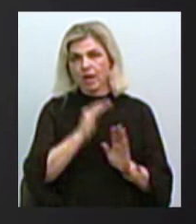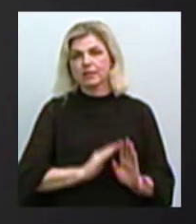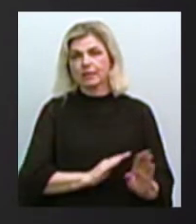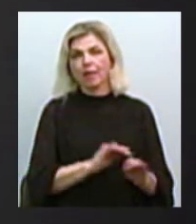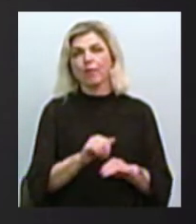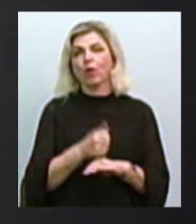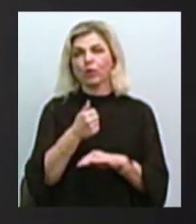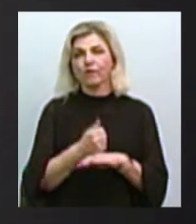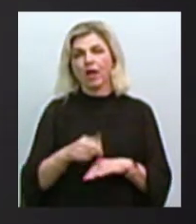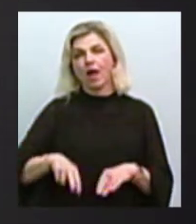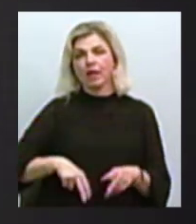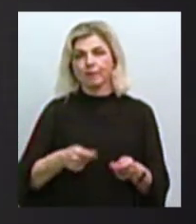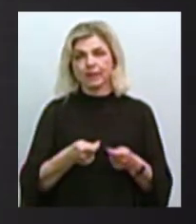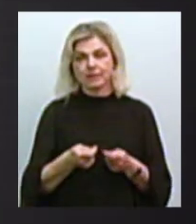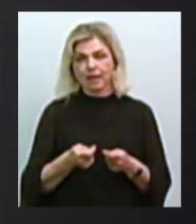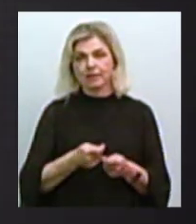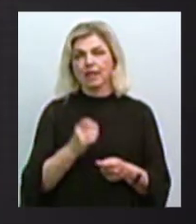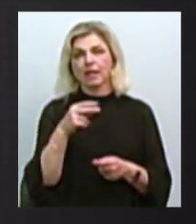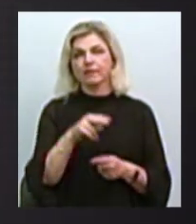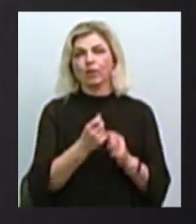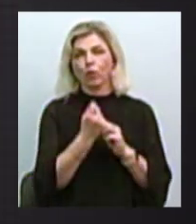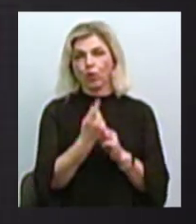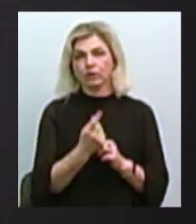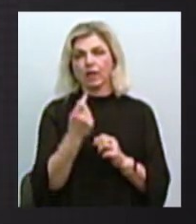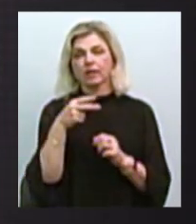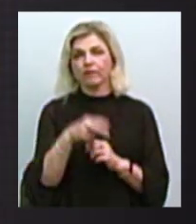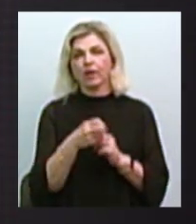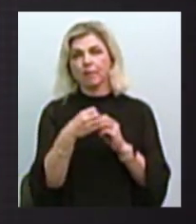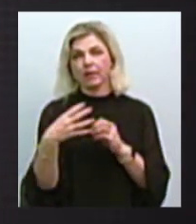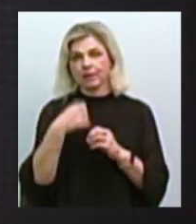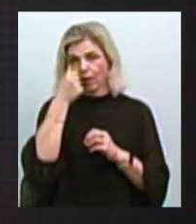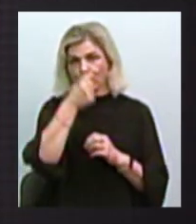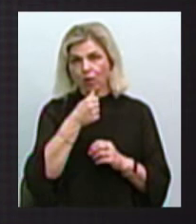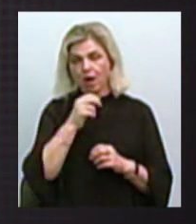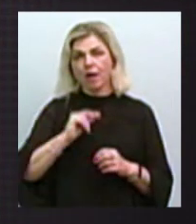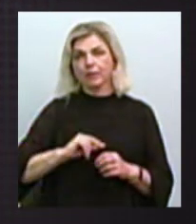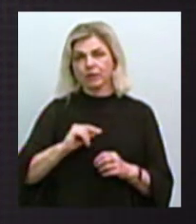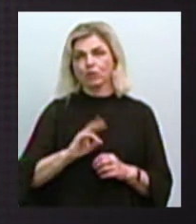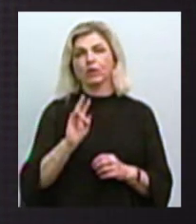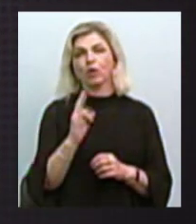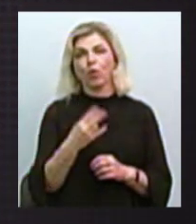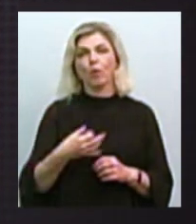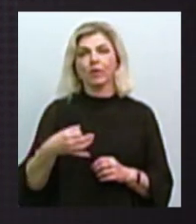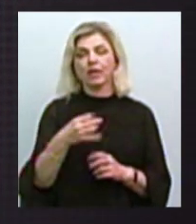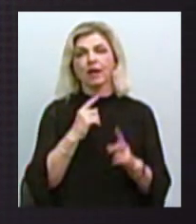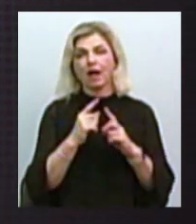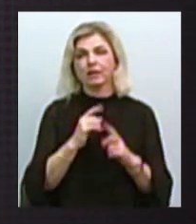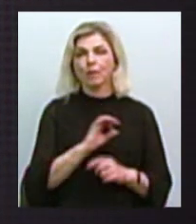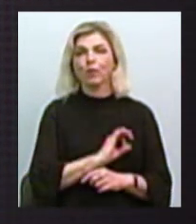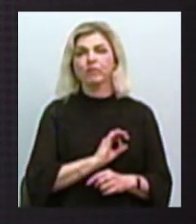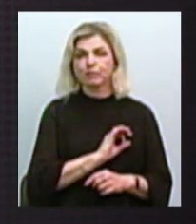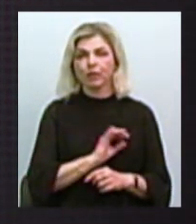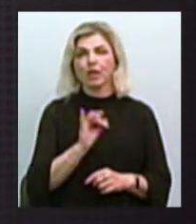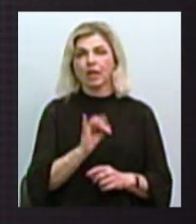облдержадміністрації. У 2011-2015 роках працював у Миколаївській обласній раді профспілок